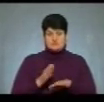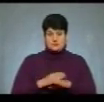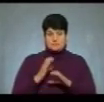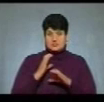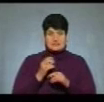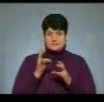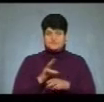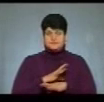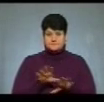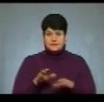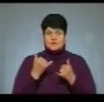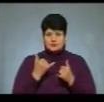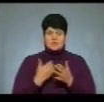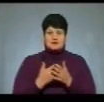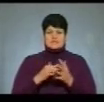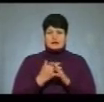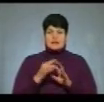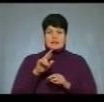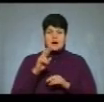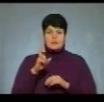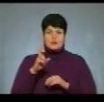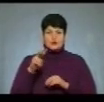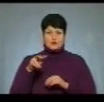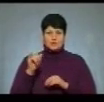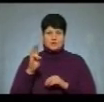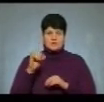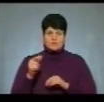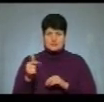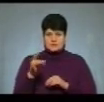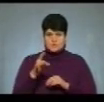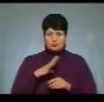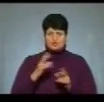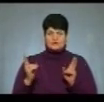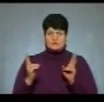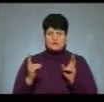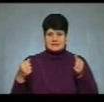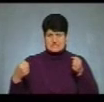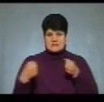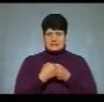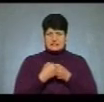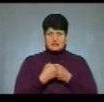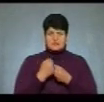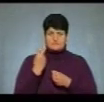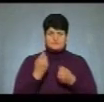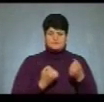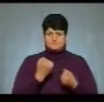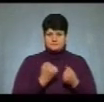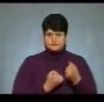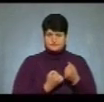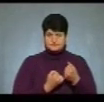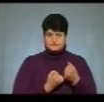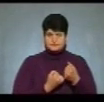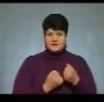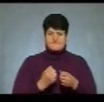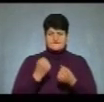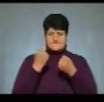сьомої години ранку в селі Яблунів, Гусятинського району, відбулося зіткнення транспортних засобів. Зокрема,